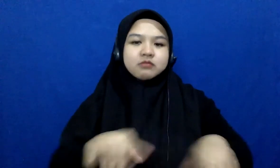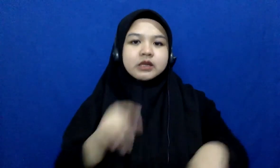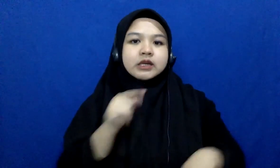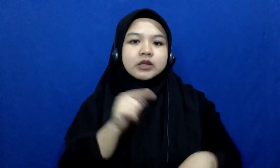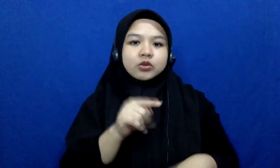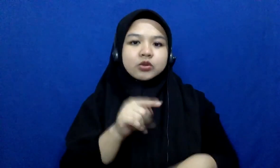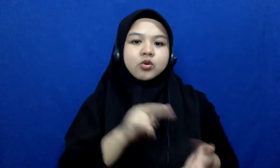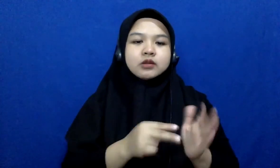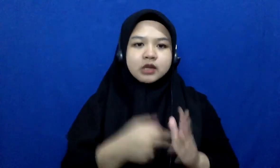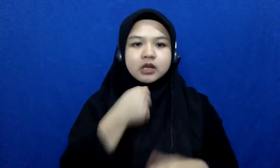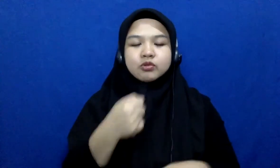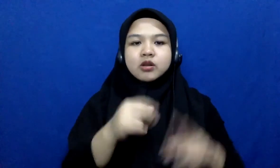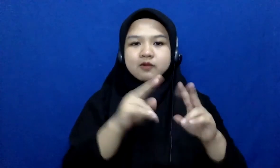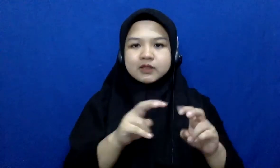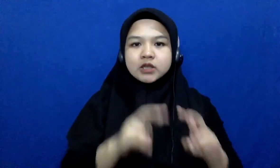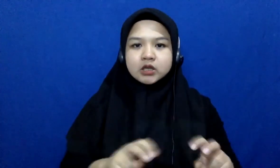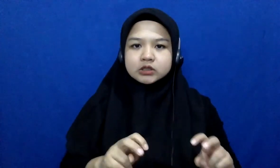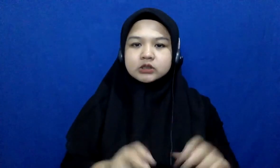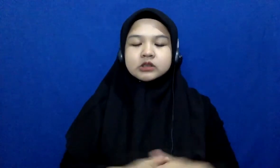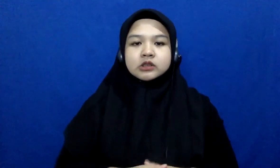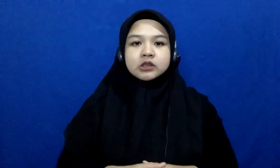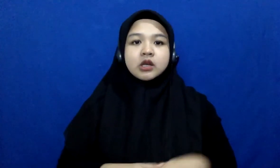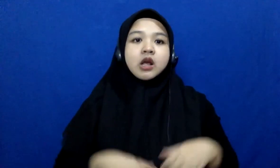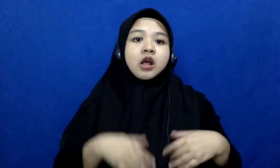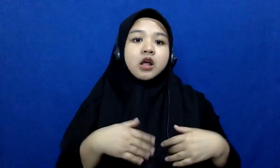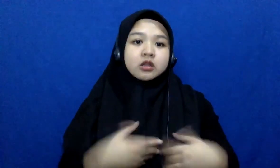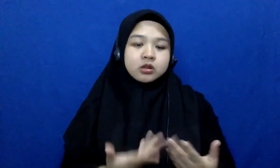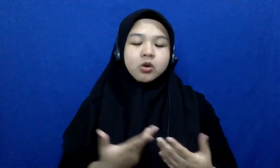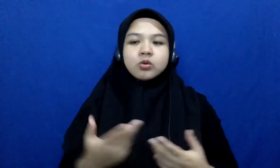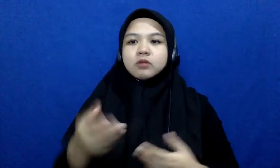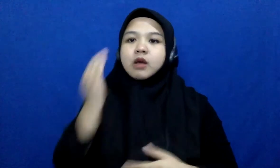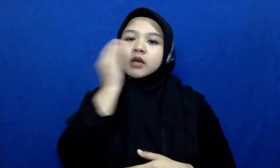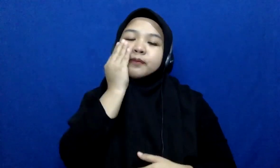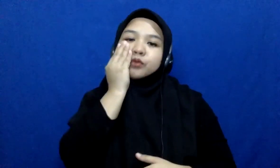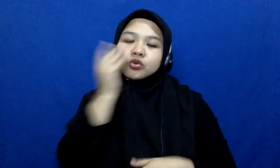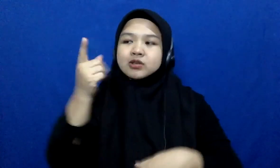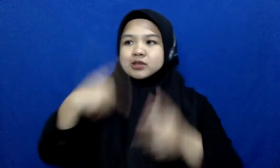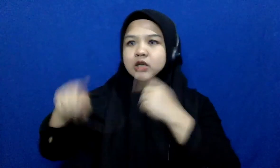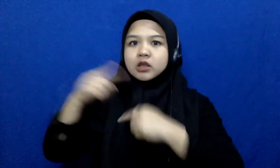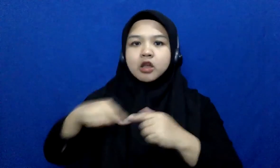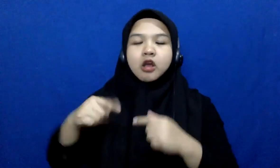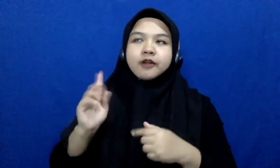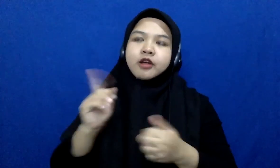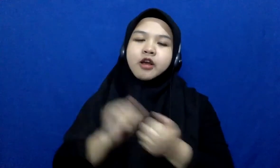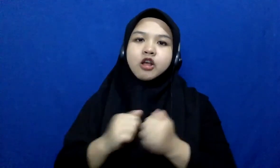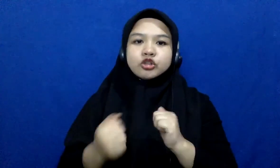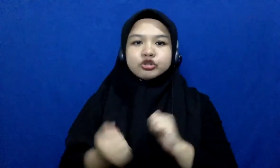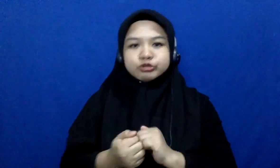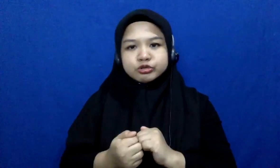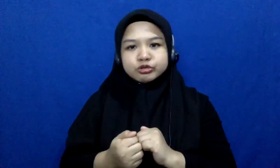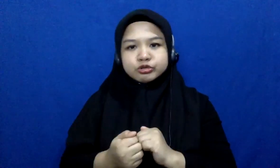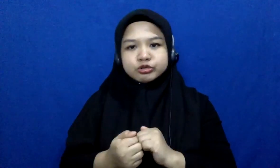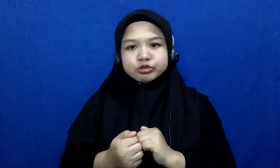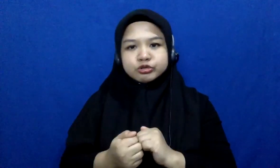investigasi atau misalnya ketika dari cerita Mbak Ipung beberapa kasus yang sudah